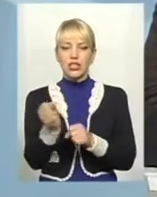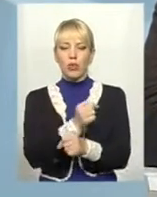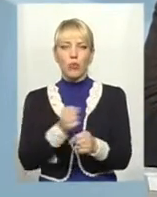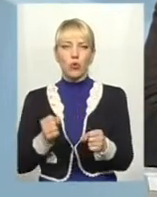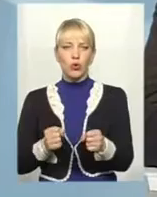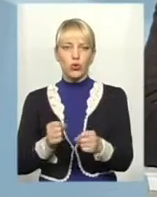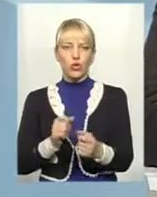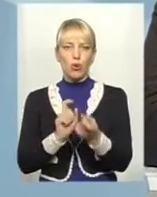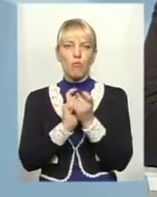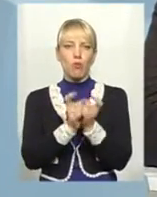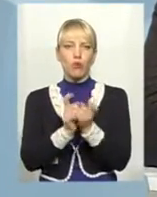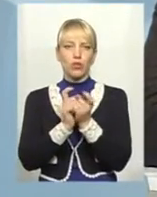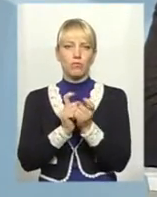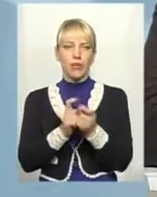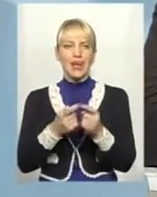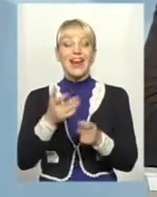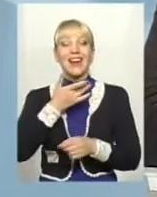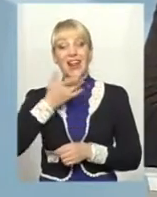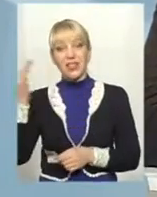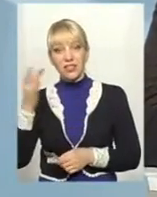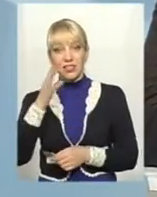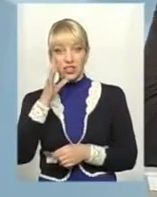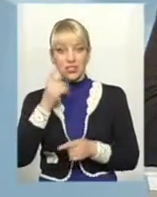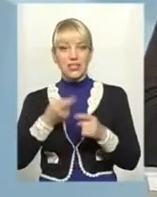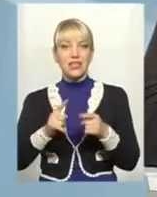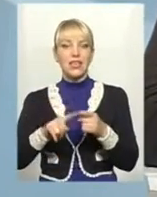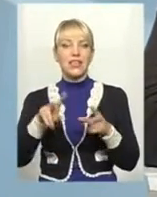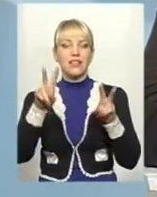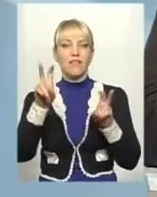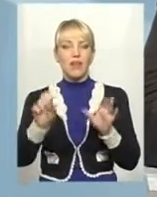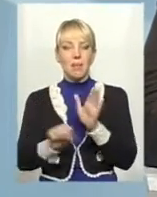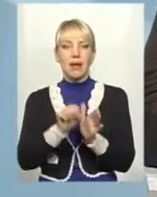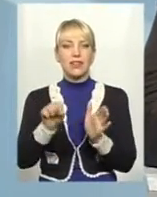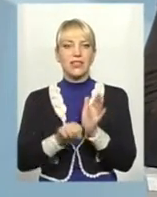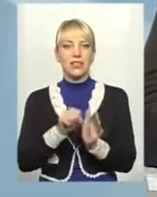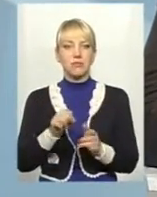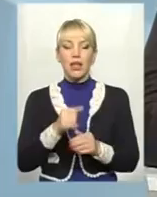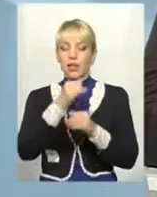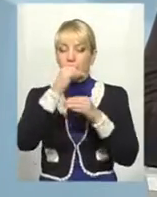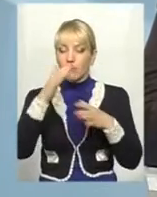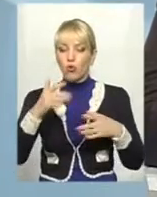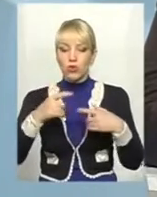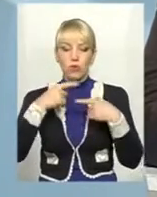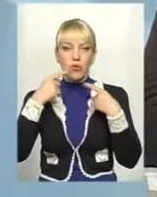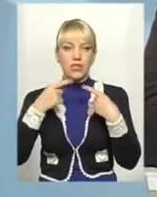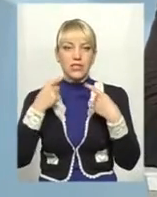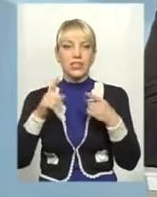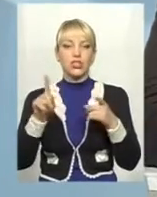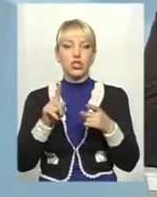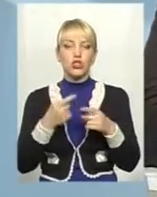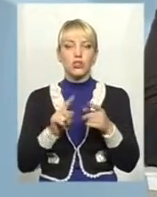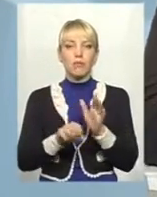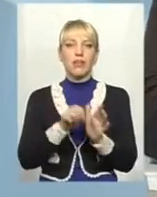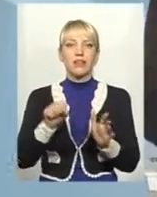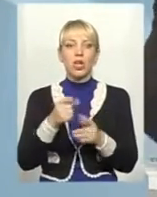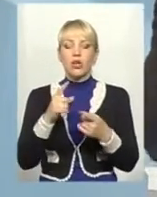ця боротьба називалась бандитизмом. Не можна ж називати боротьбу бандитизмом, якщо іншого варіанту супротиву